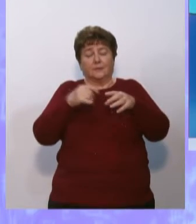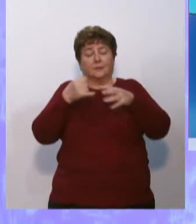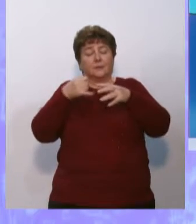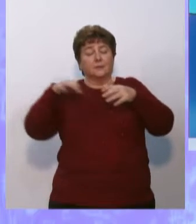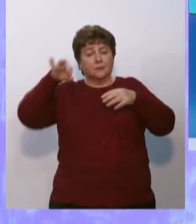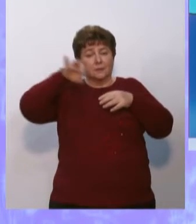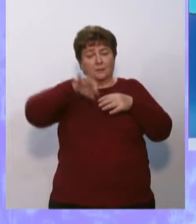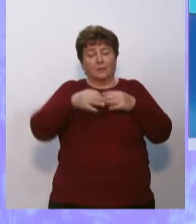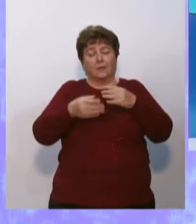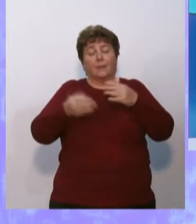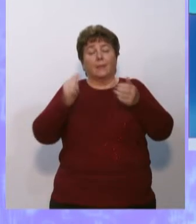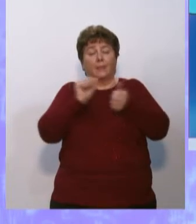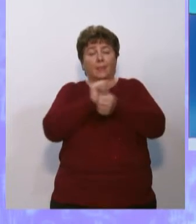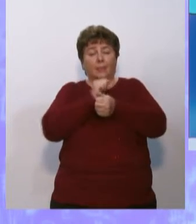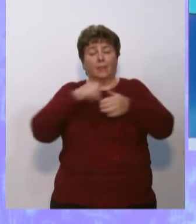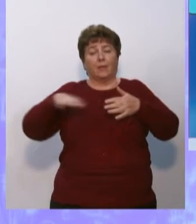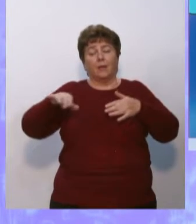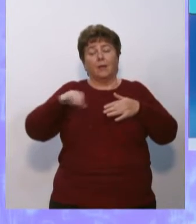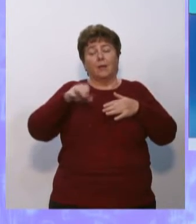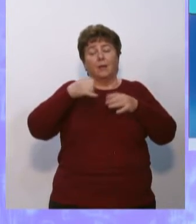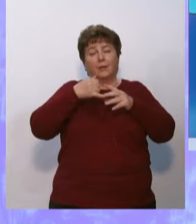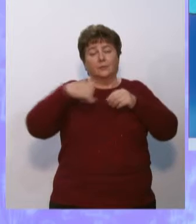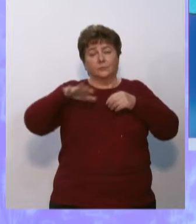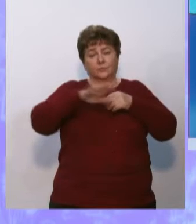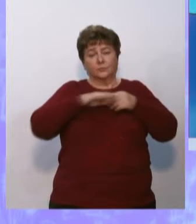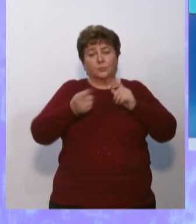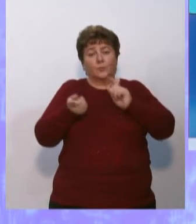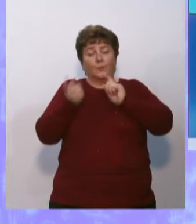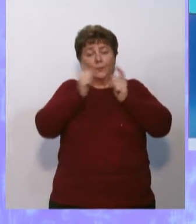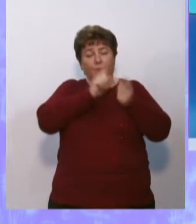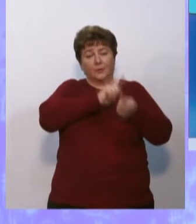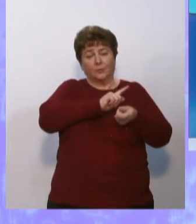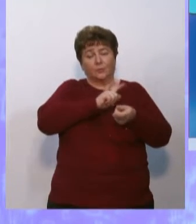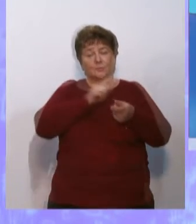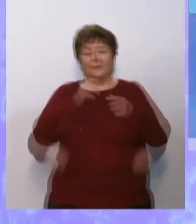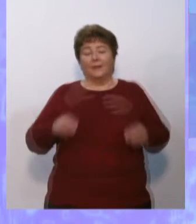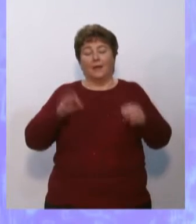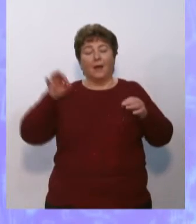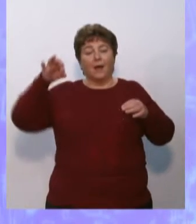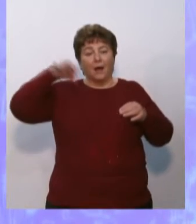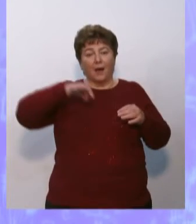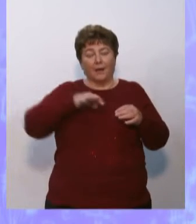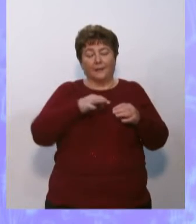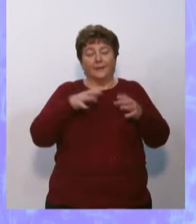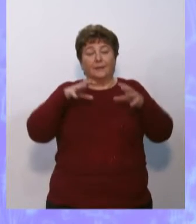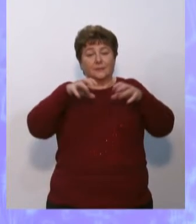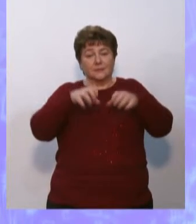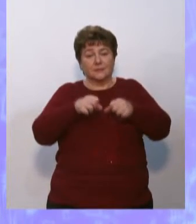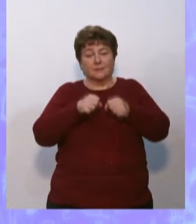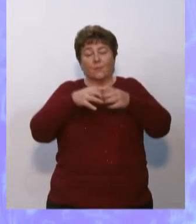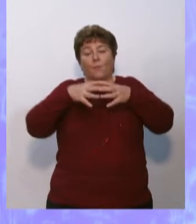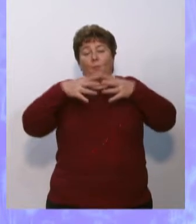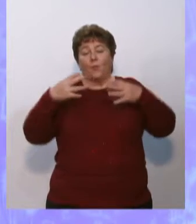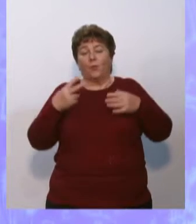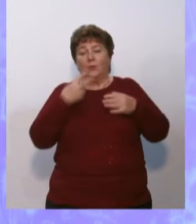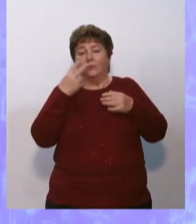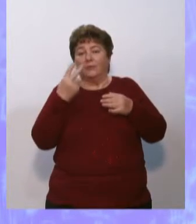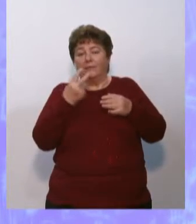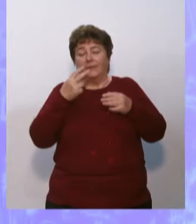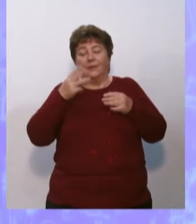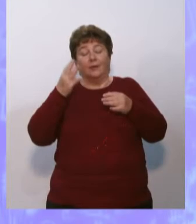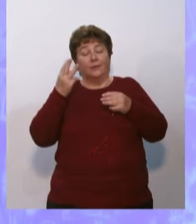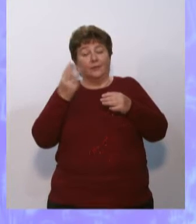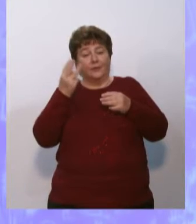-вторых, происходит перенос тепла. Ведь океан занимает более 2-3